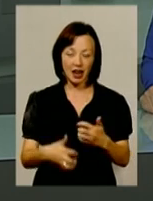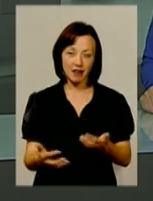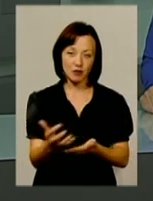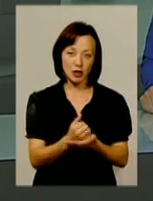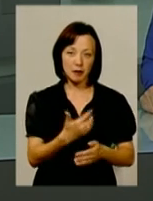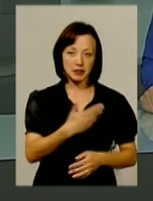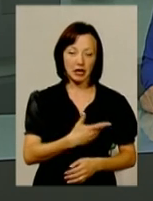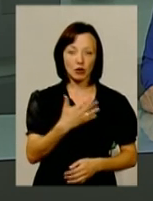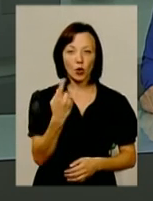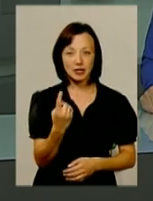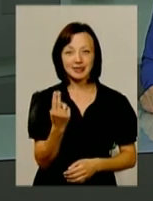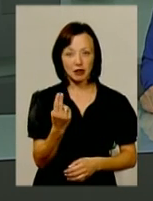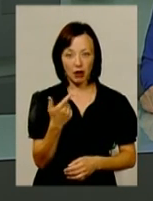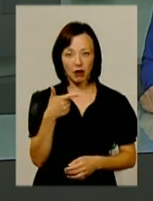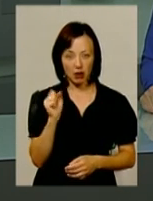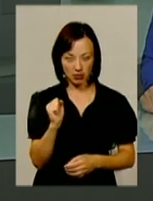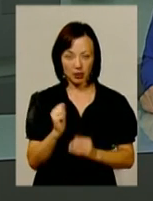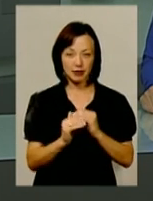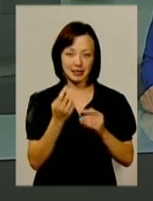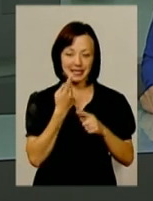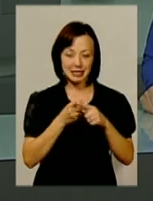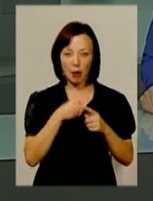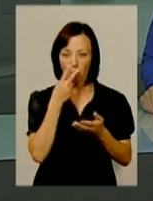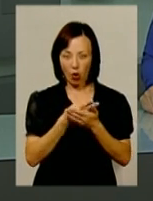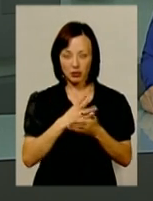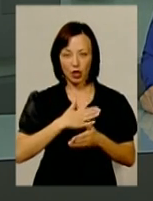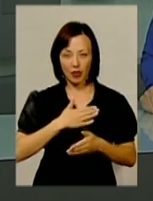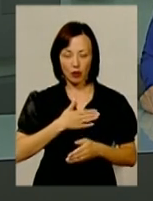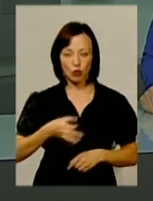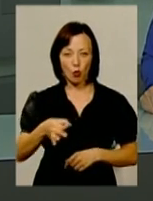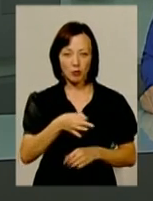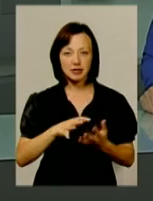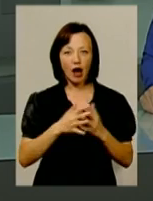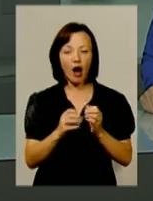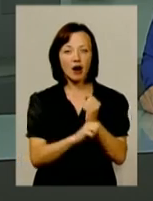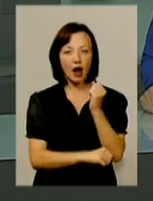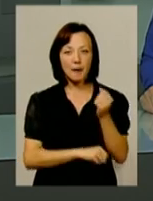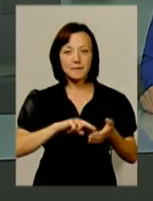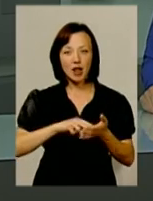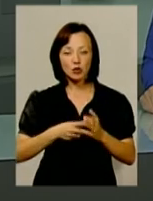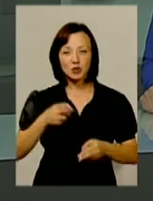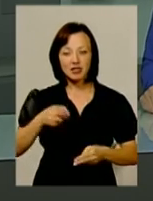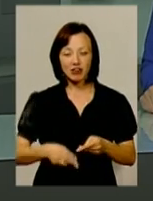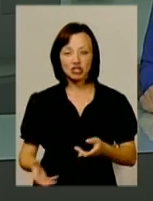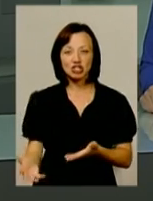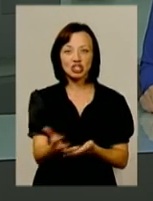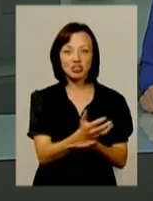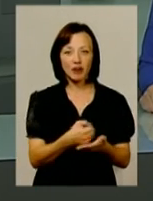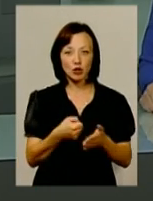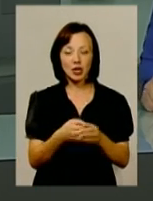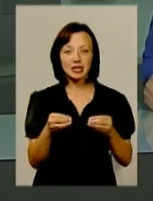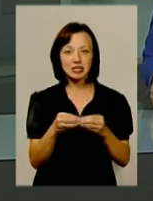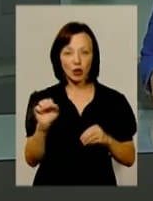51 центнер з гектара. Це типові показники для нашого регіону. Аграрії Хмельниччини планують завершити жнива до 10